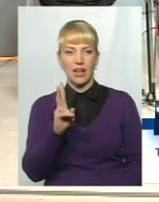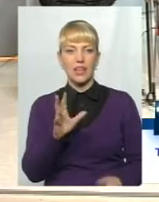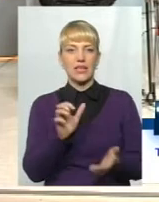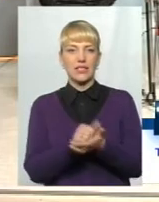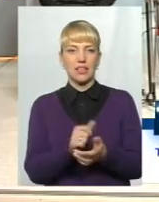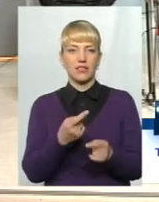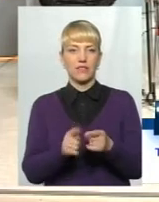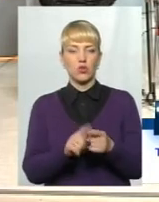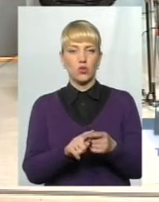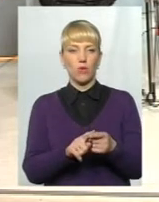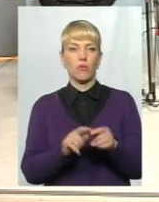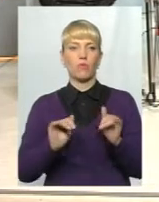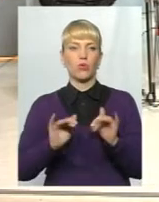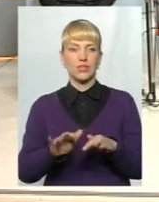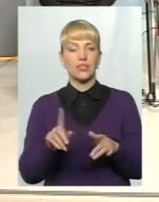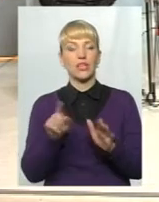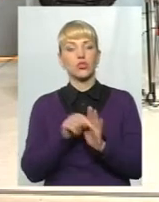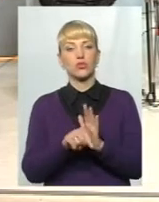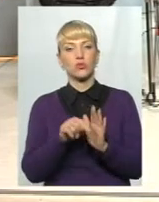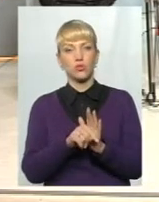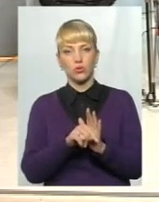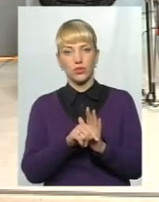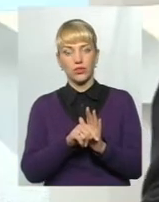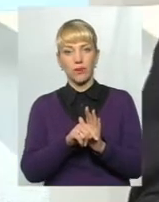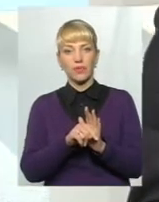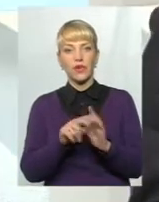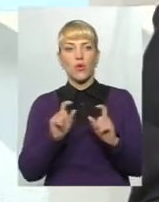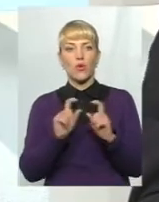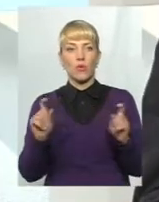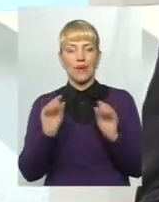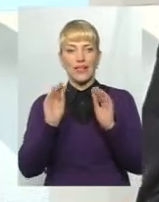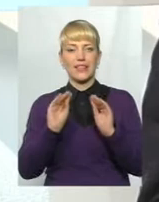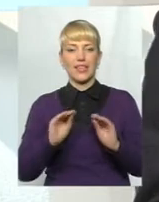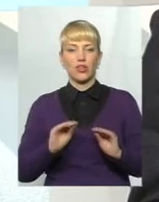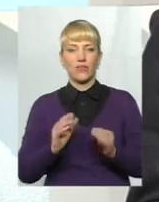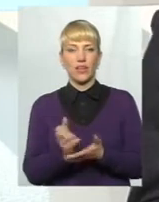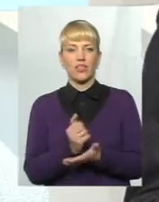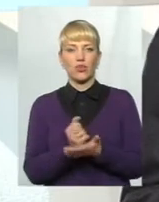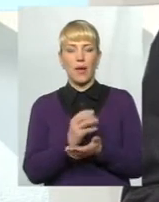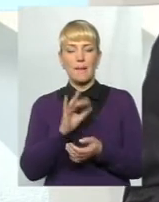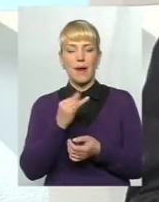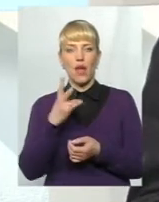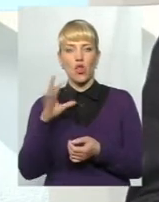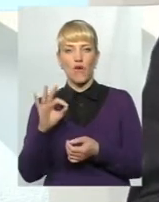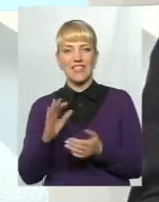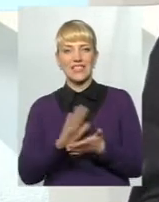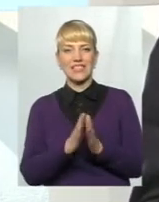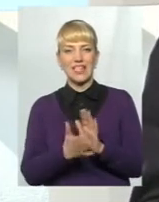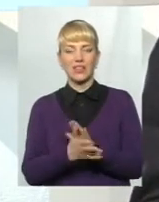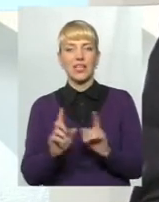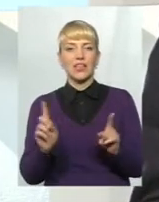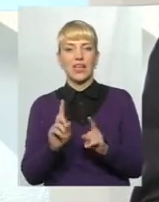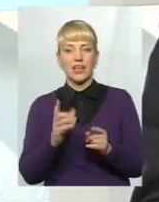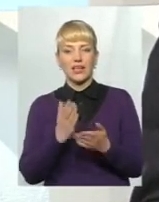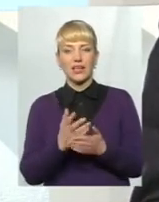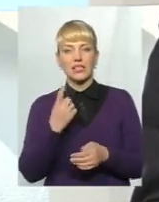в цьому профсесі. А що стосується кампанії декларування доходів та майного стану, яка триває з